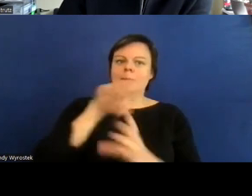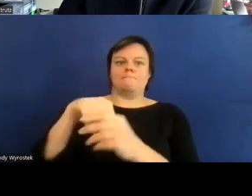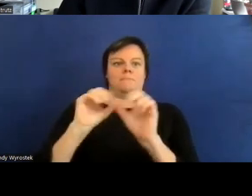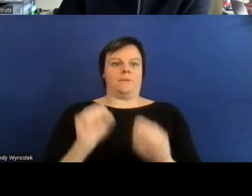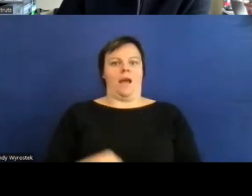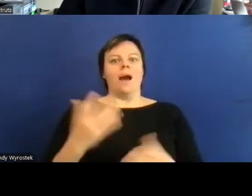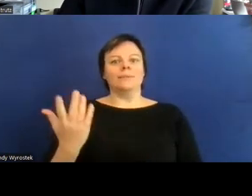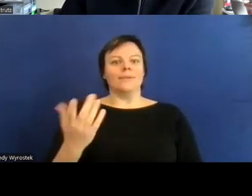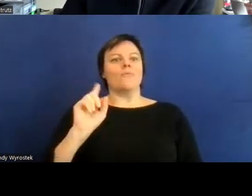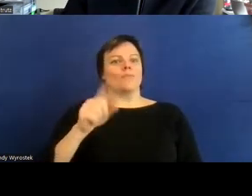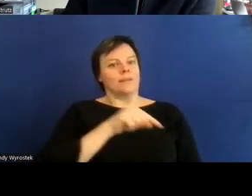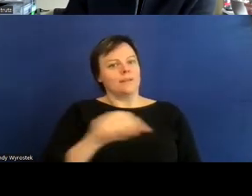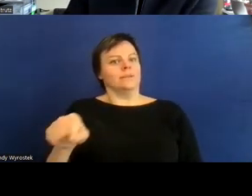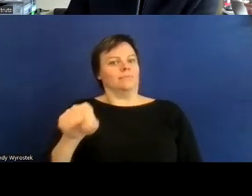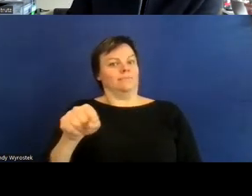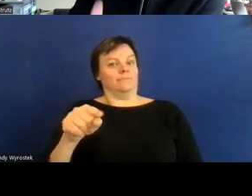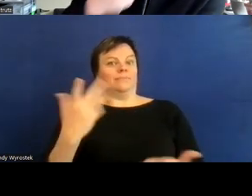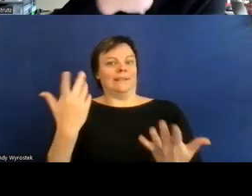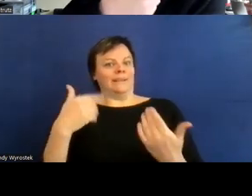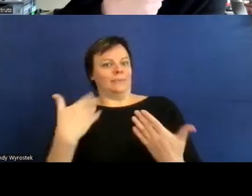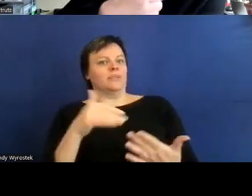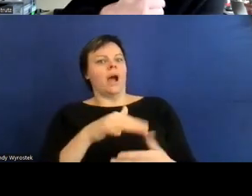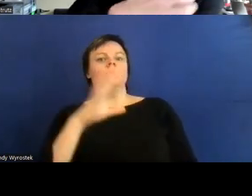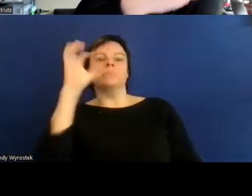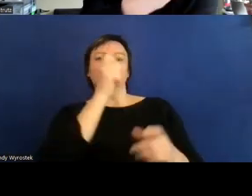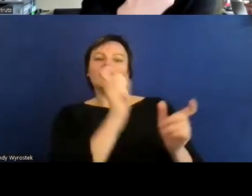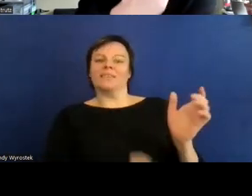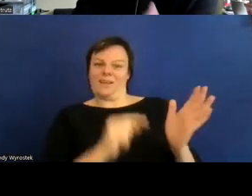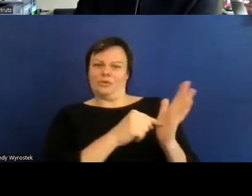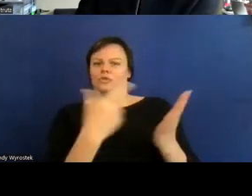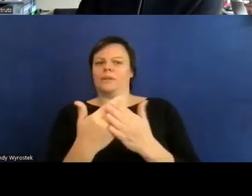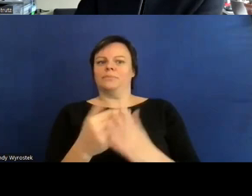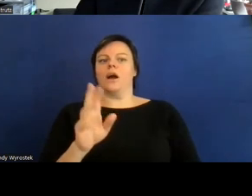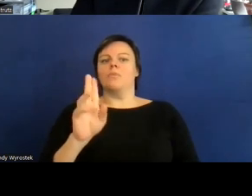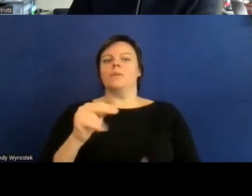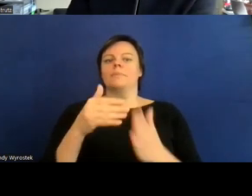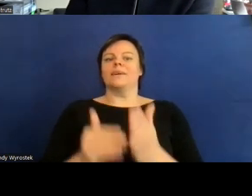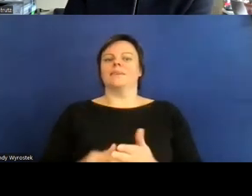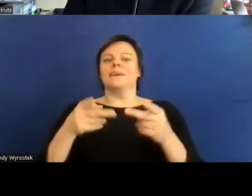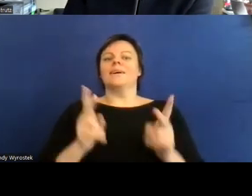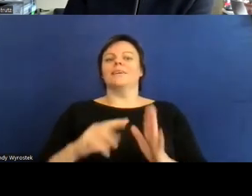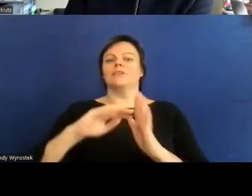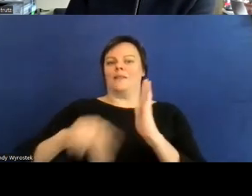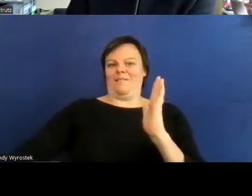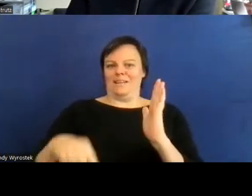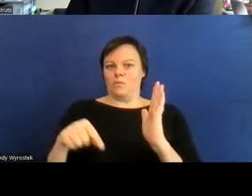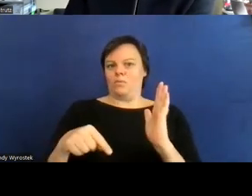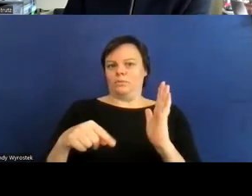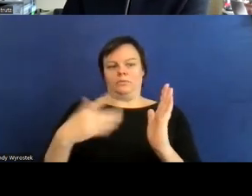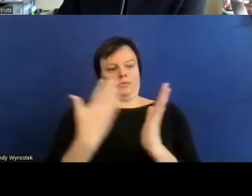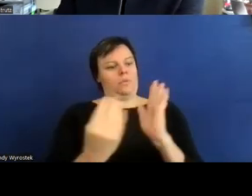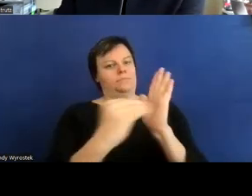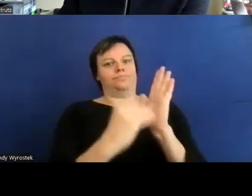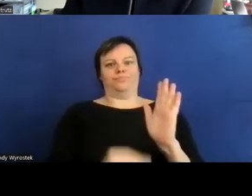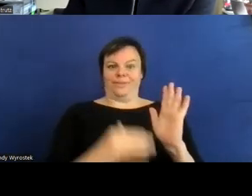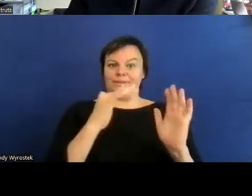benannt die sich dann eben gerne nennen inclusive design design for all universal design als